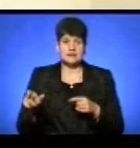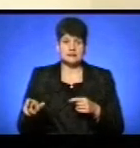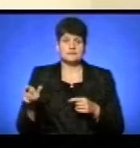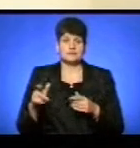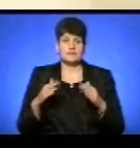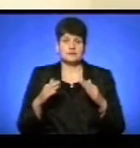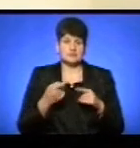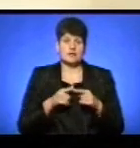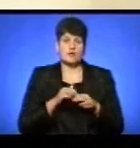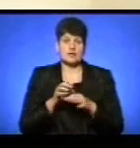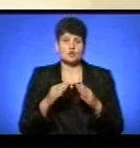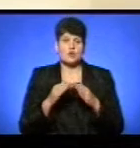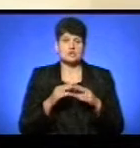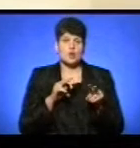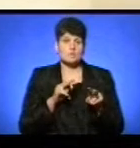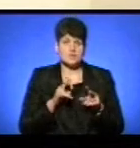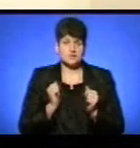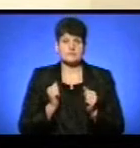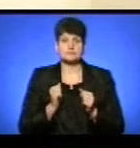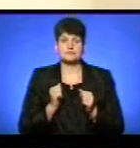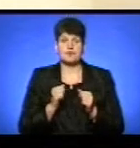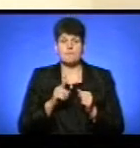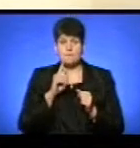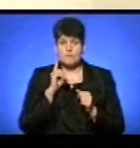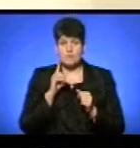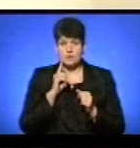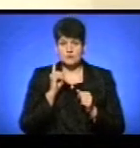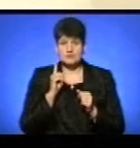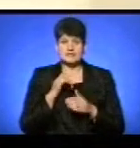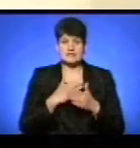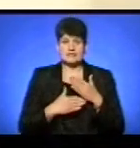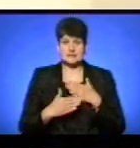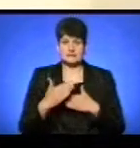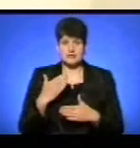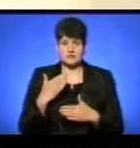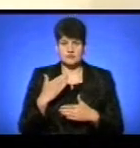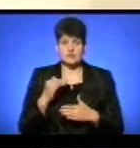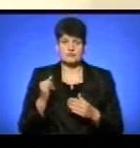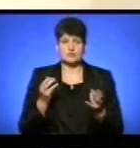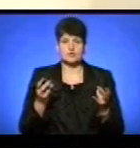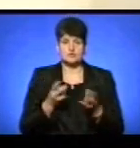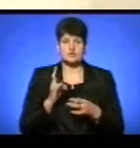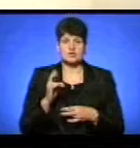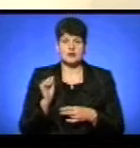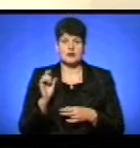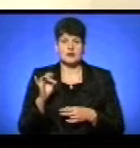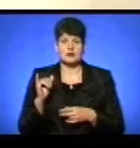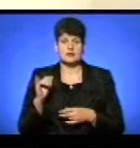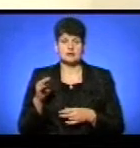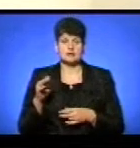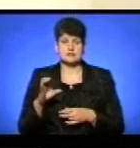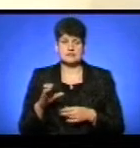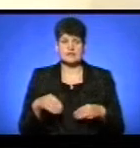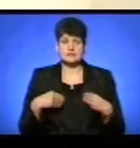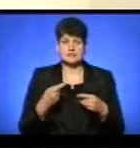«Домашня опіка», проєкту «Молодість з інвалідністю і потребуючих карітісу». Хто буде